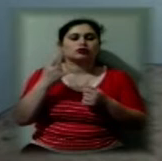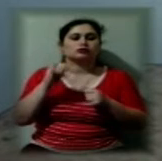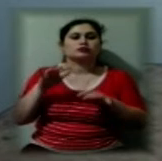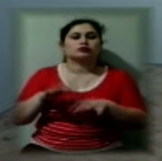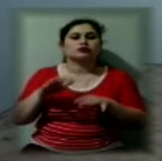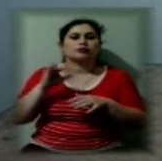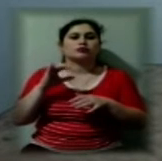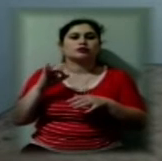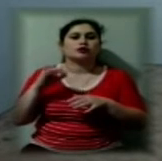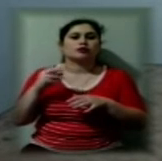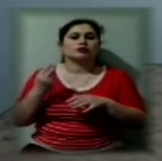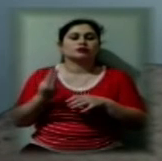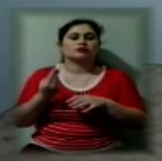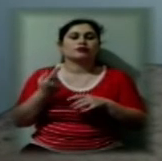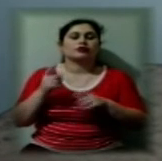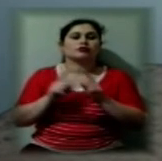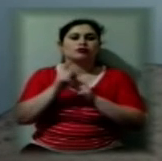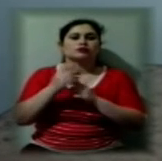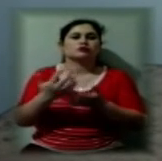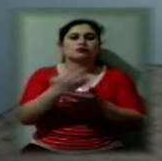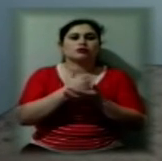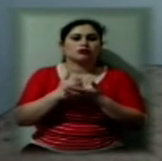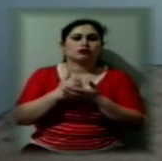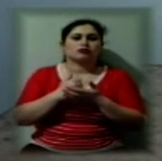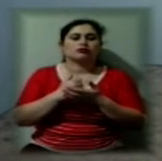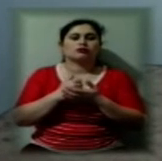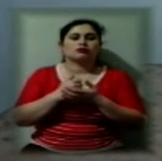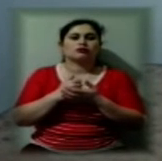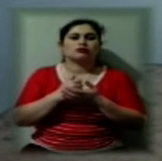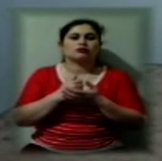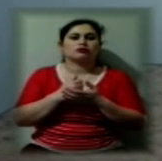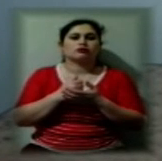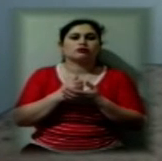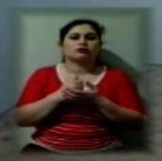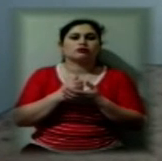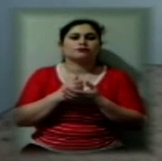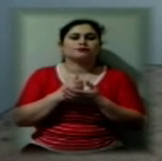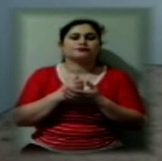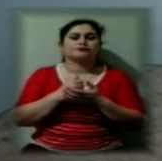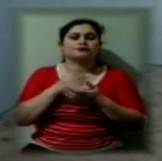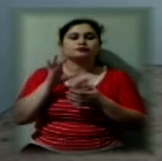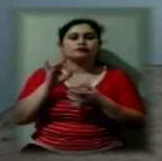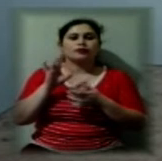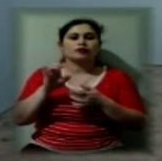почали збирання білівої прищепки.